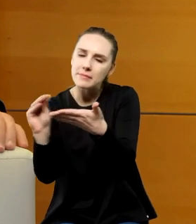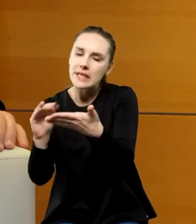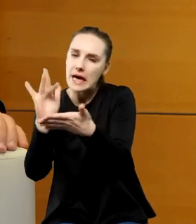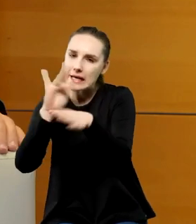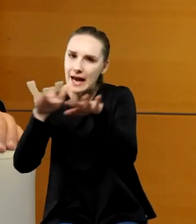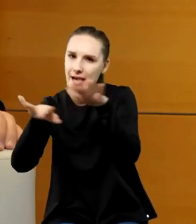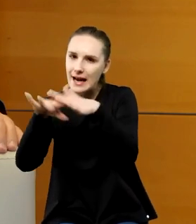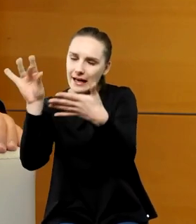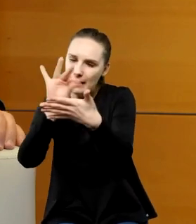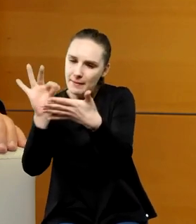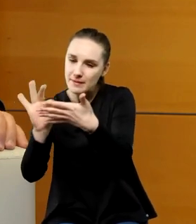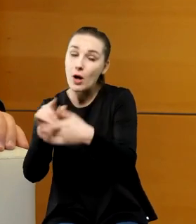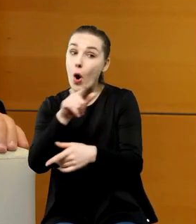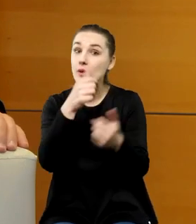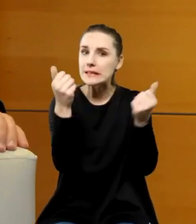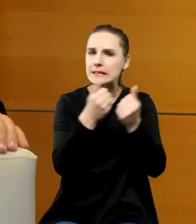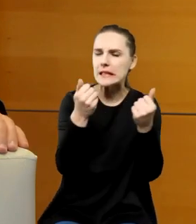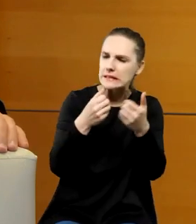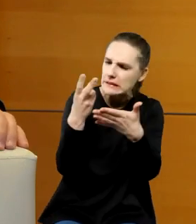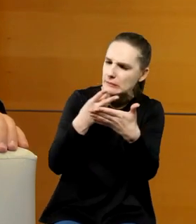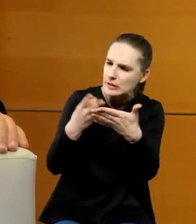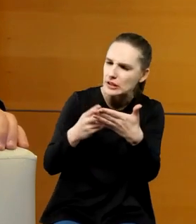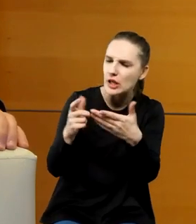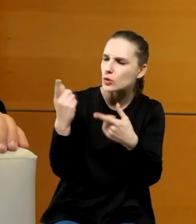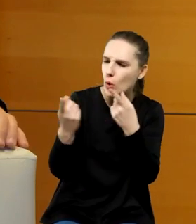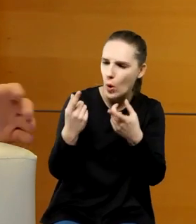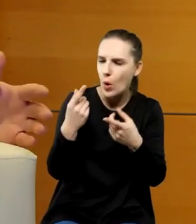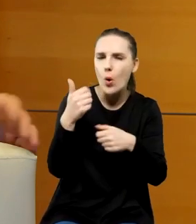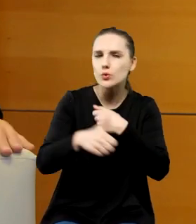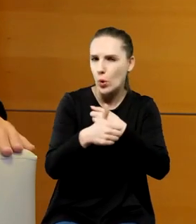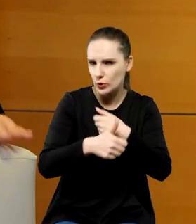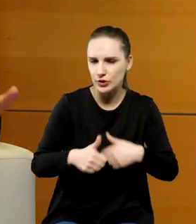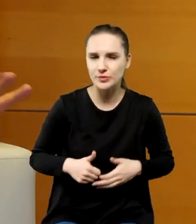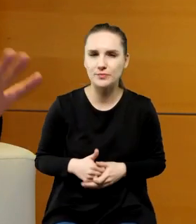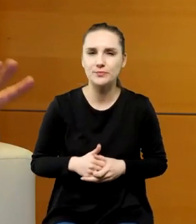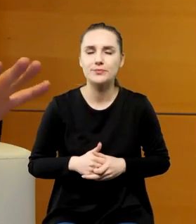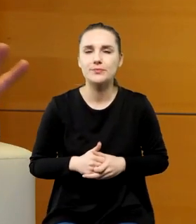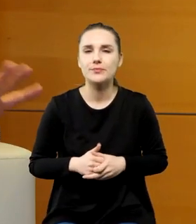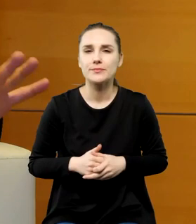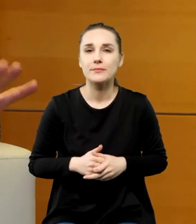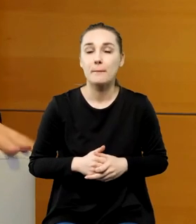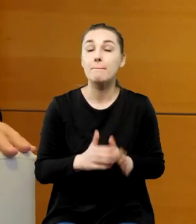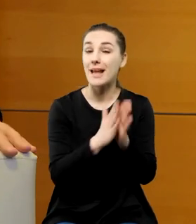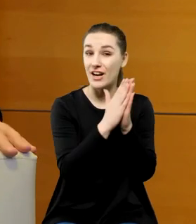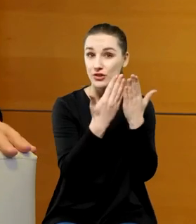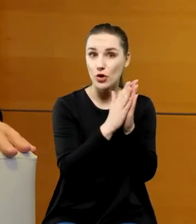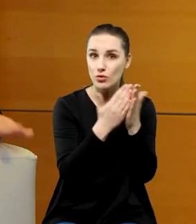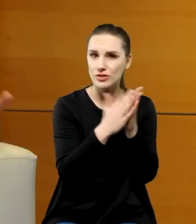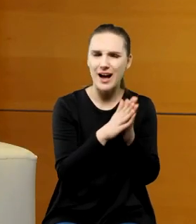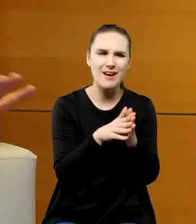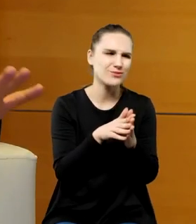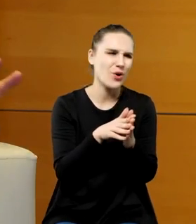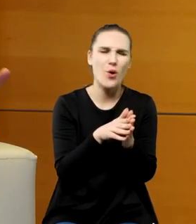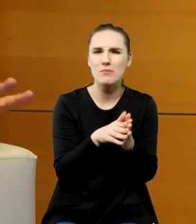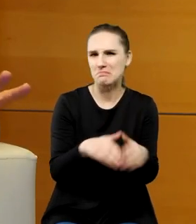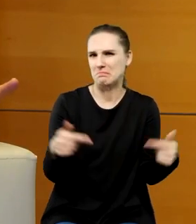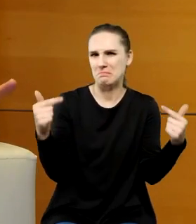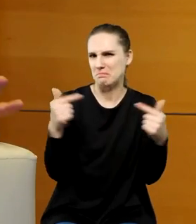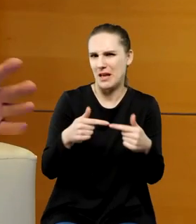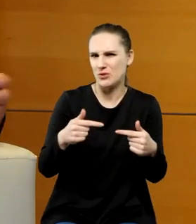Gingelic stara się odcyfrować i ta książka to jest to jest właśnie coś o tyle ponadczasowego że ona przy okazji